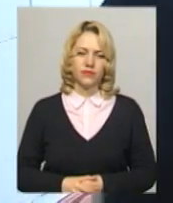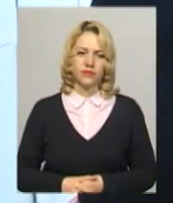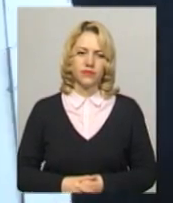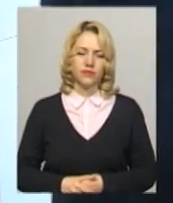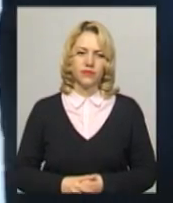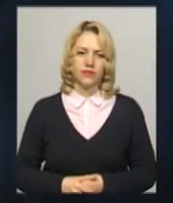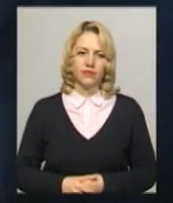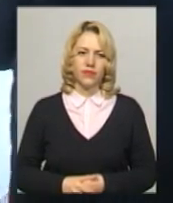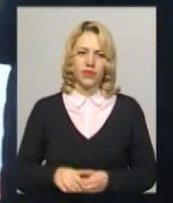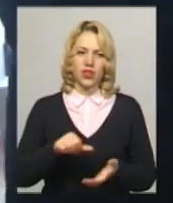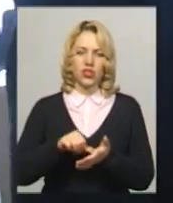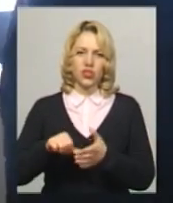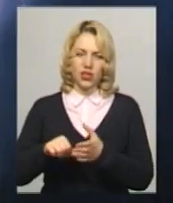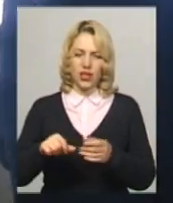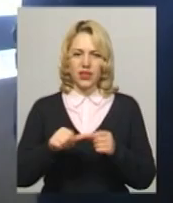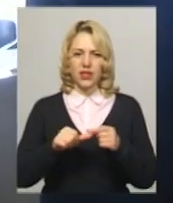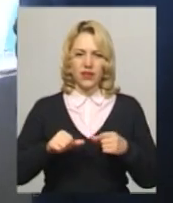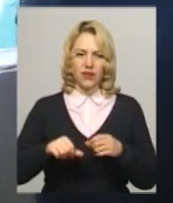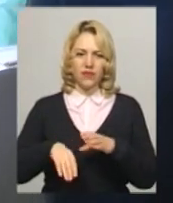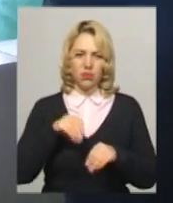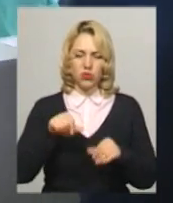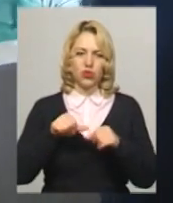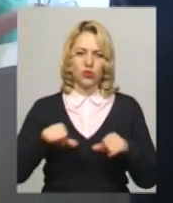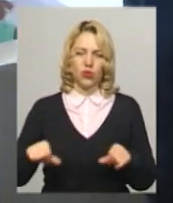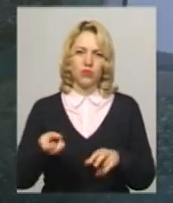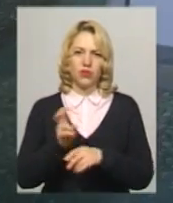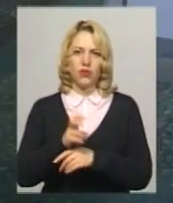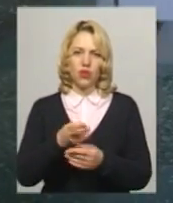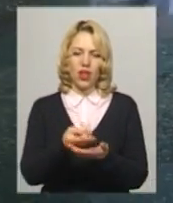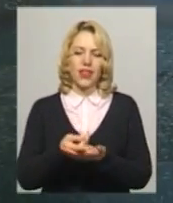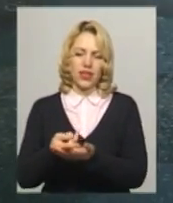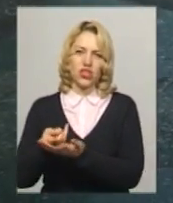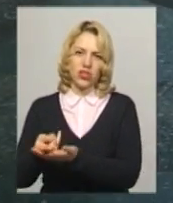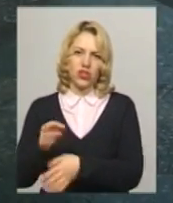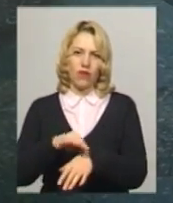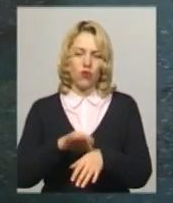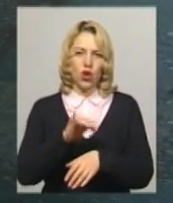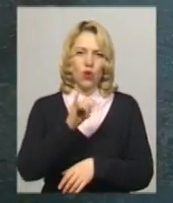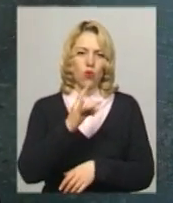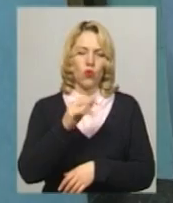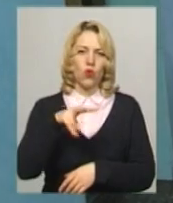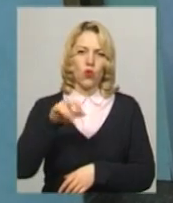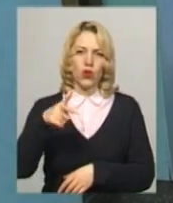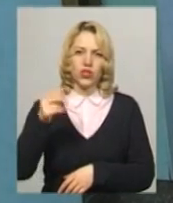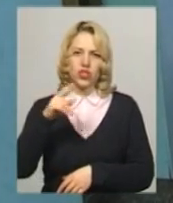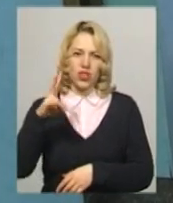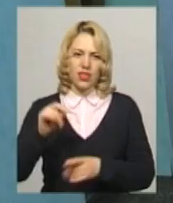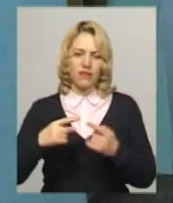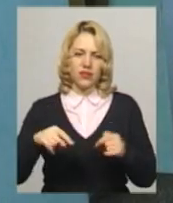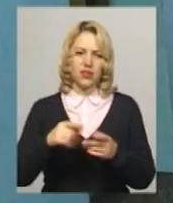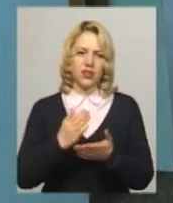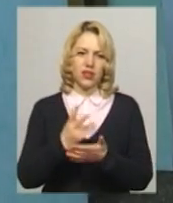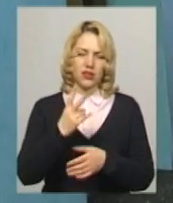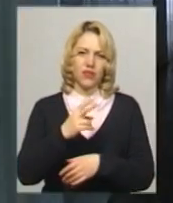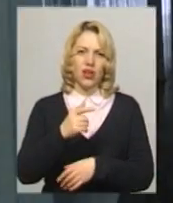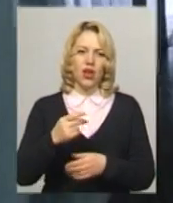Три члени дільничої виборчої комісії першими відвідують лежачих хворих в урологічному відділенні. У ньому, окрім звичайних палац, знаходяться дві